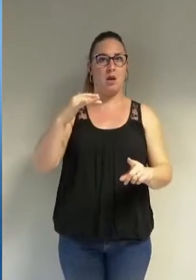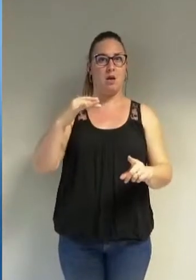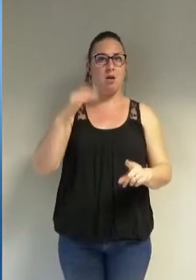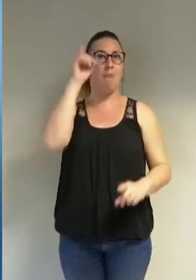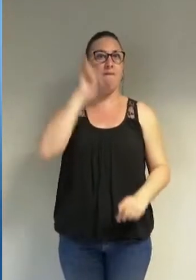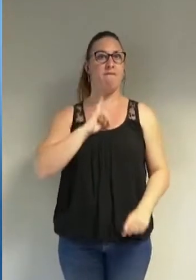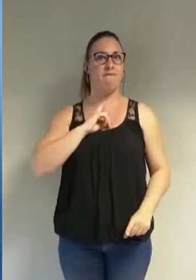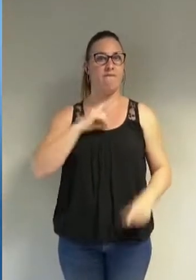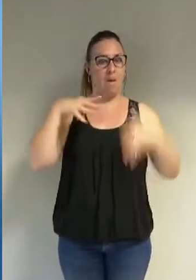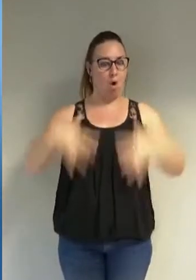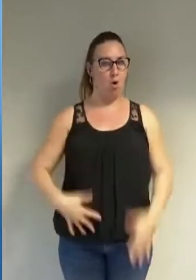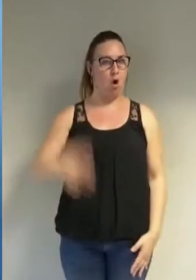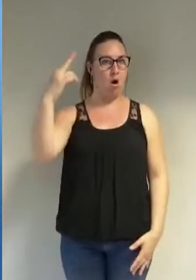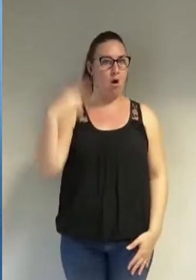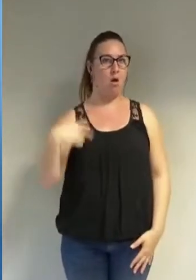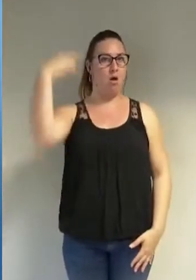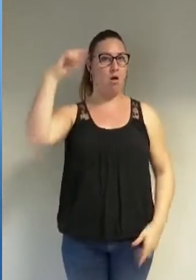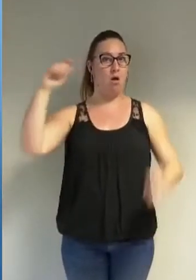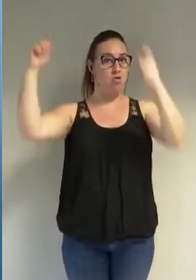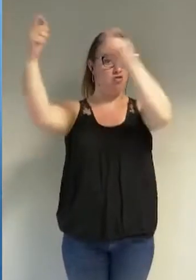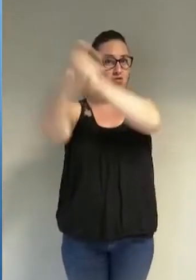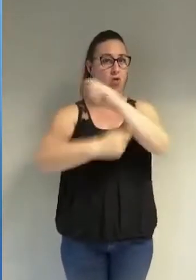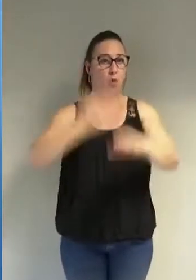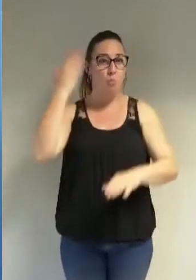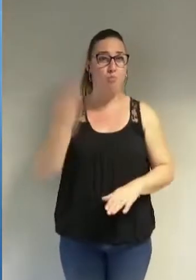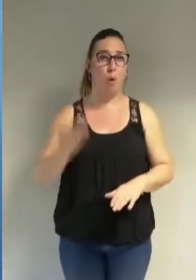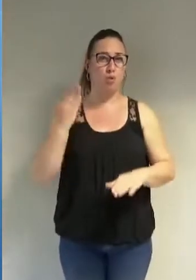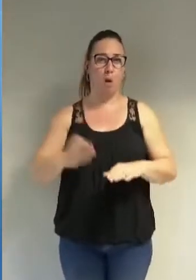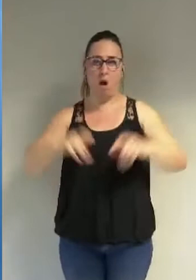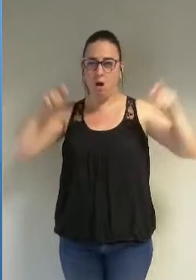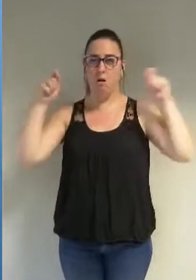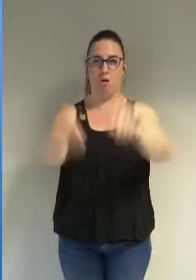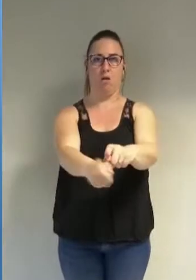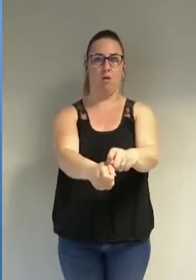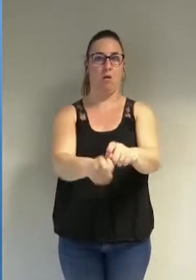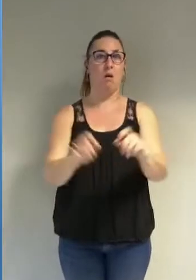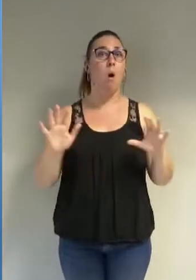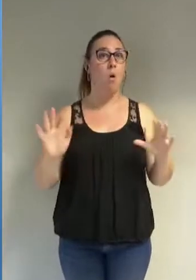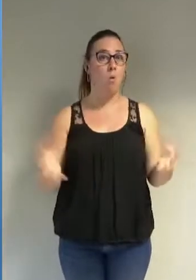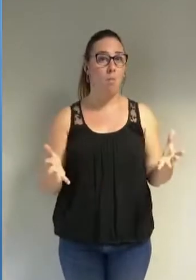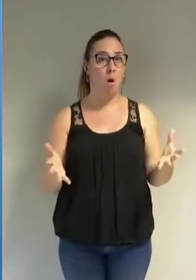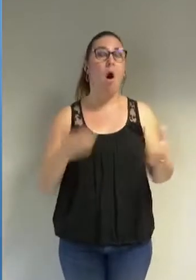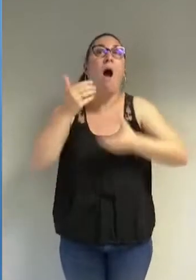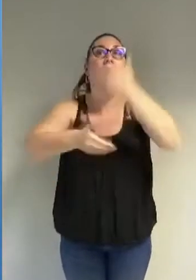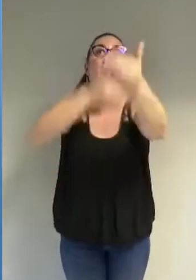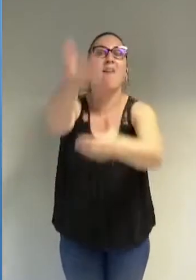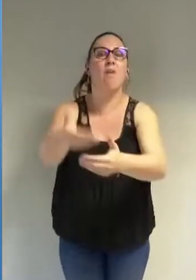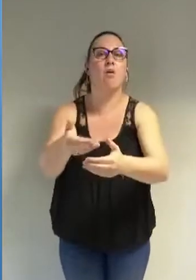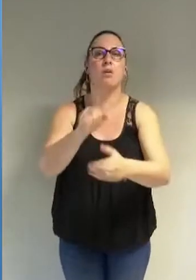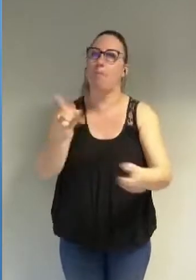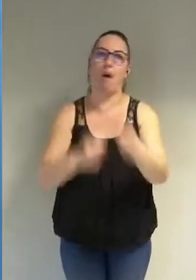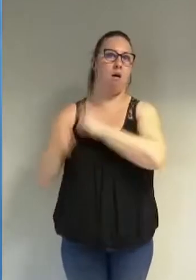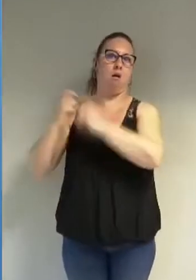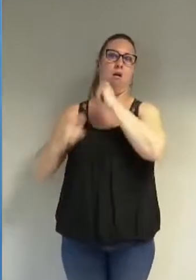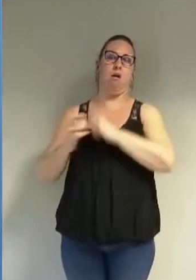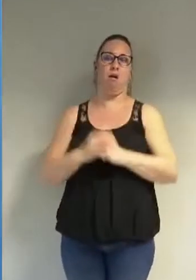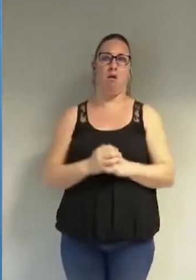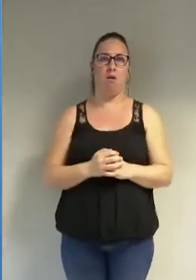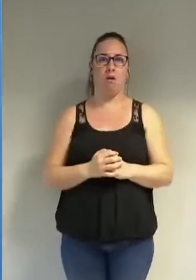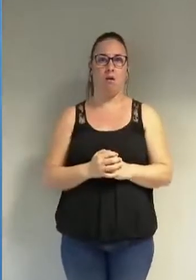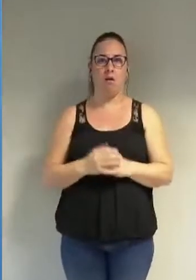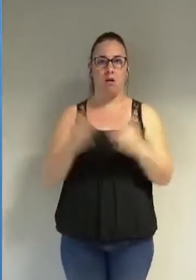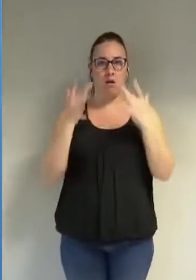féminin est une nécessité et un grand pas qui ne peut passer que par des avancées. Une structure